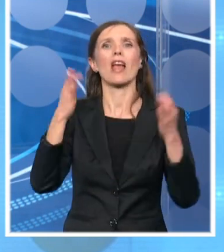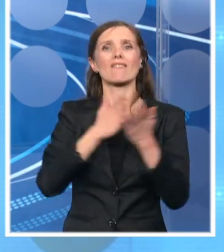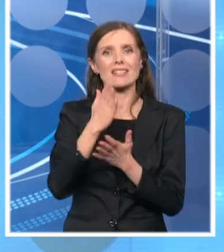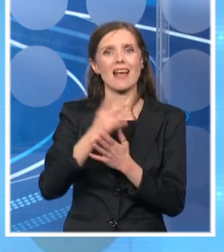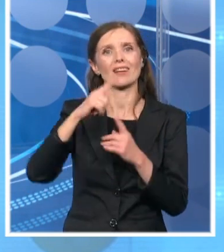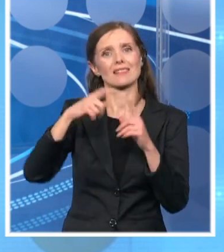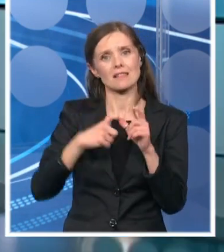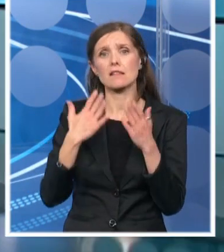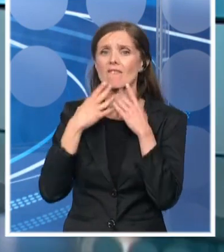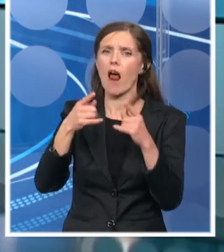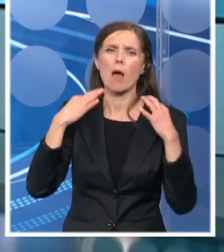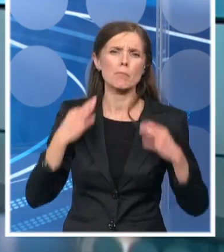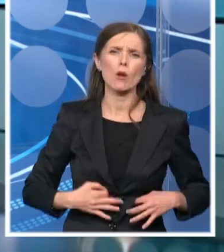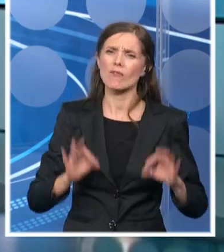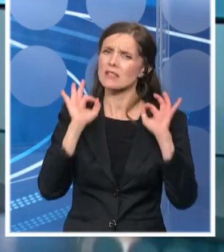Hvala vam na tom profesionalizmu, stvarno. Hvala vam.